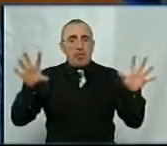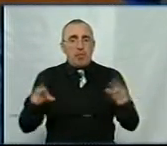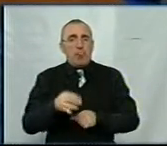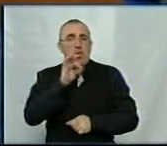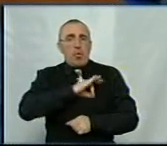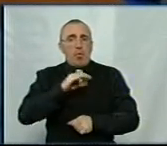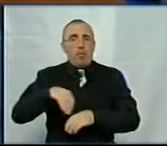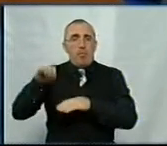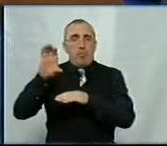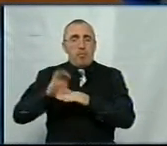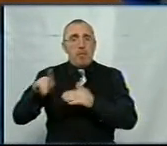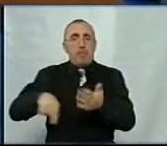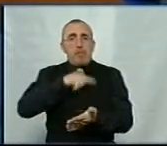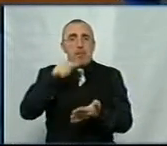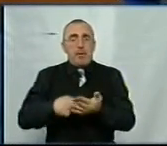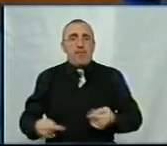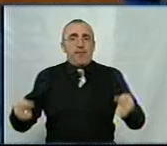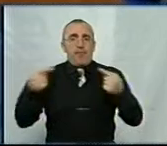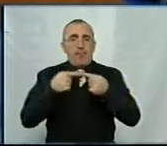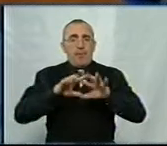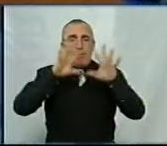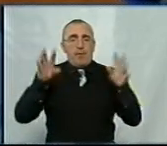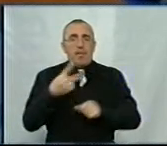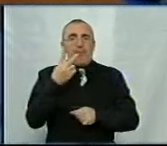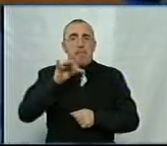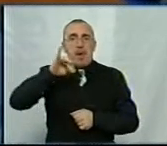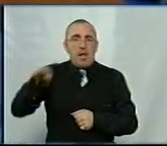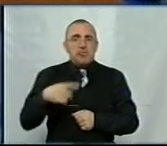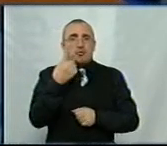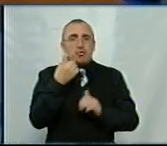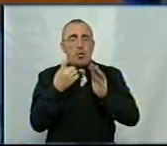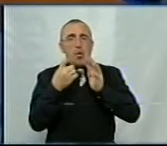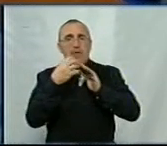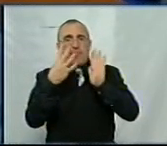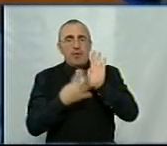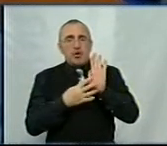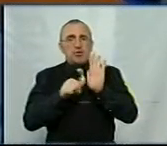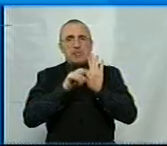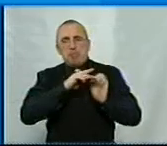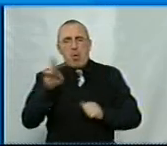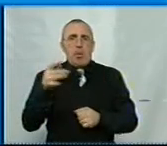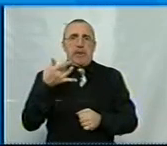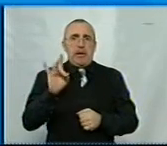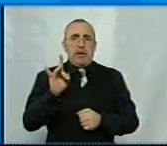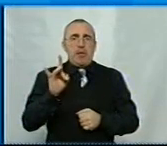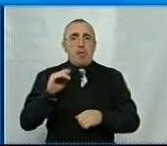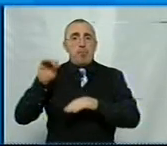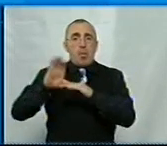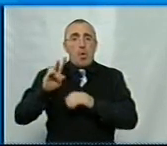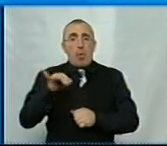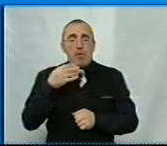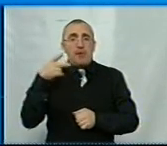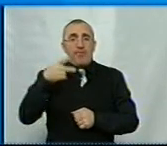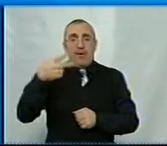доходів бюджету міста визначено в обсязі 2 мільярди 119,6 мільйонів гривень. Бюджет Кропивницького на